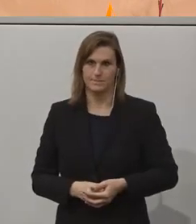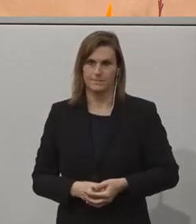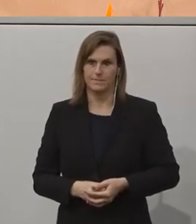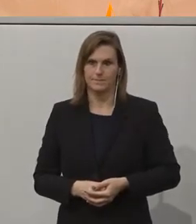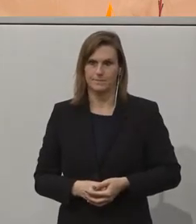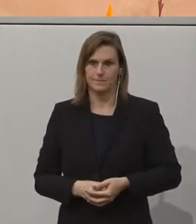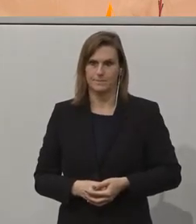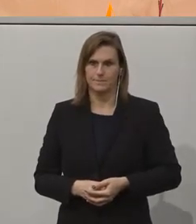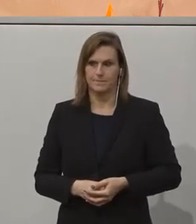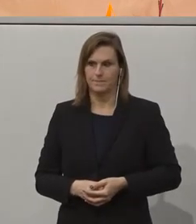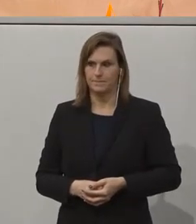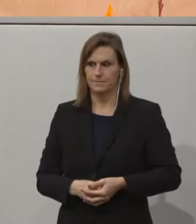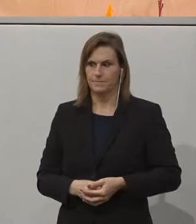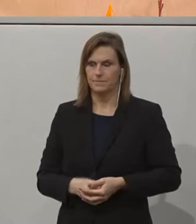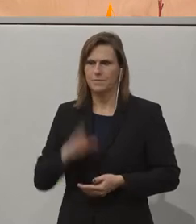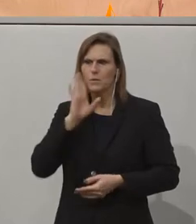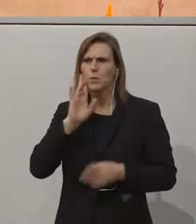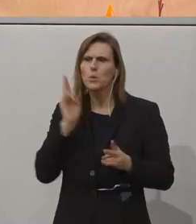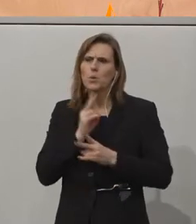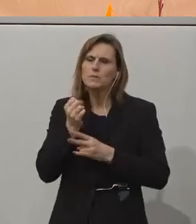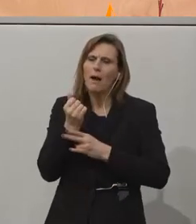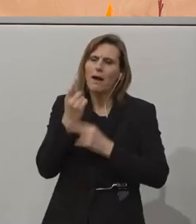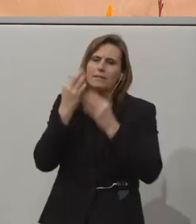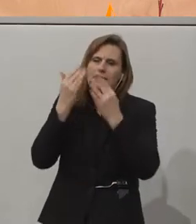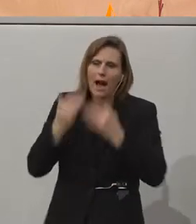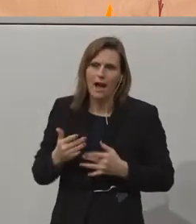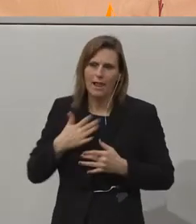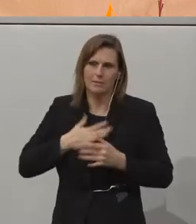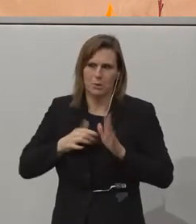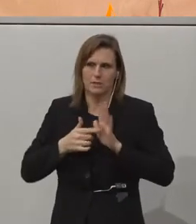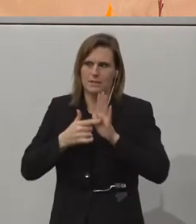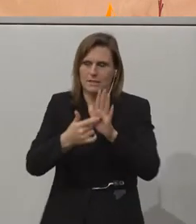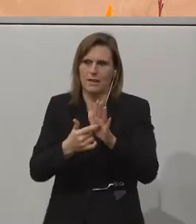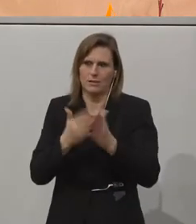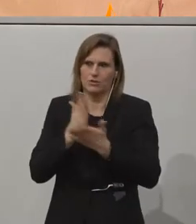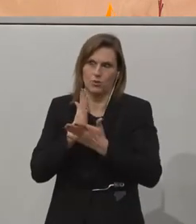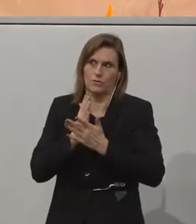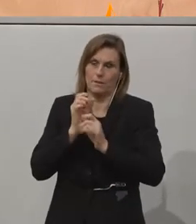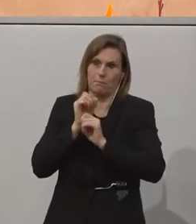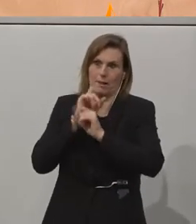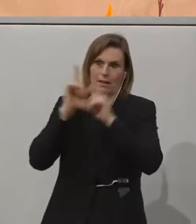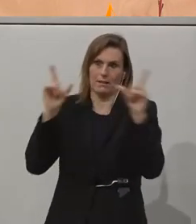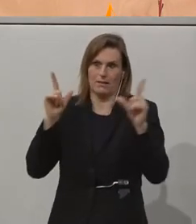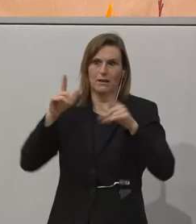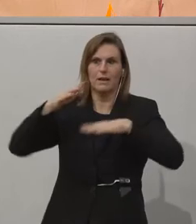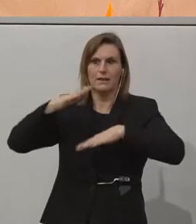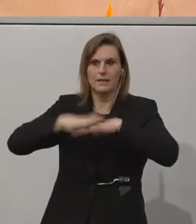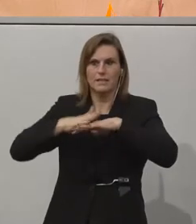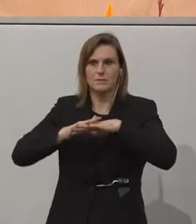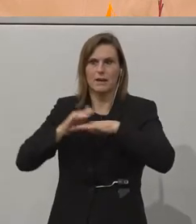Erlauben Sie mir, ganz kurz ein paar Zahlen zu zitieren, die für sich sprechen. Unser Netzwerk besteht aus 3